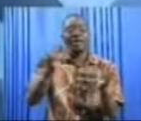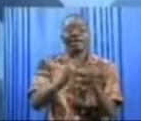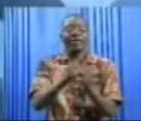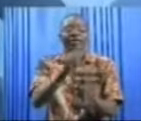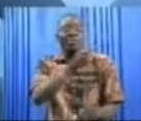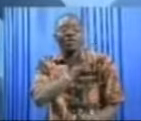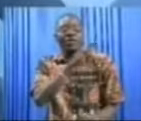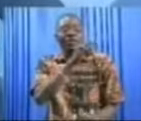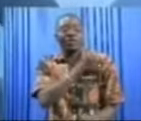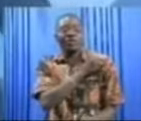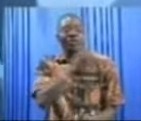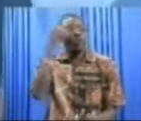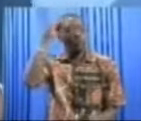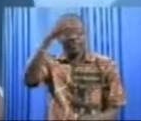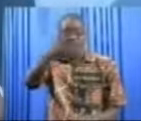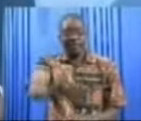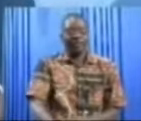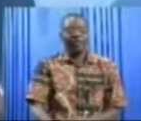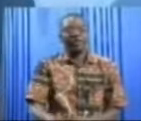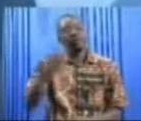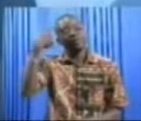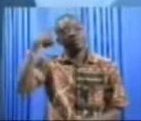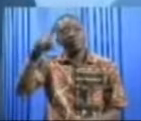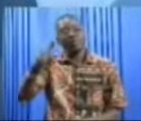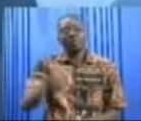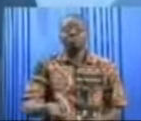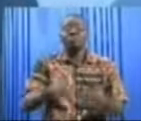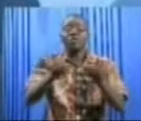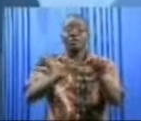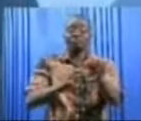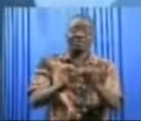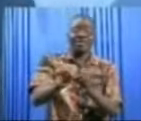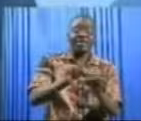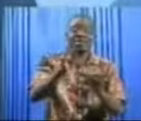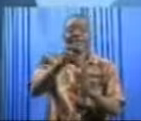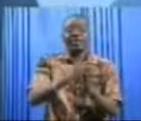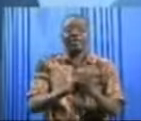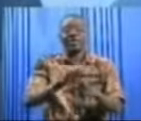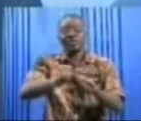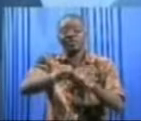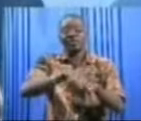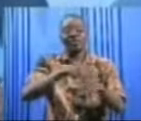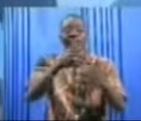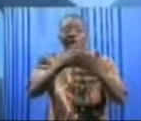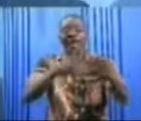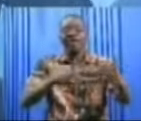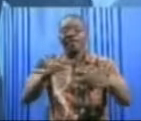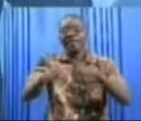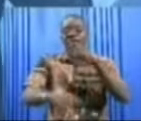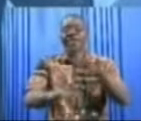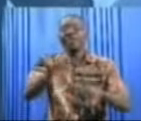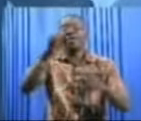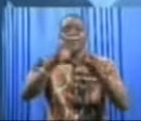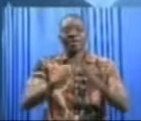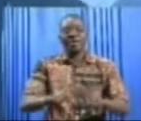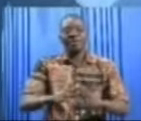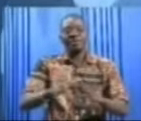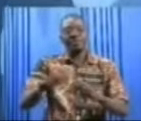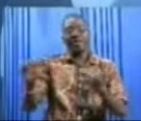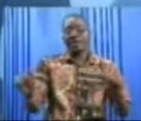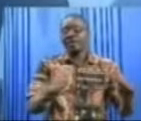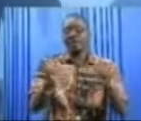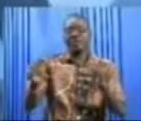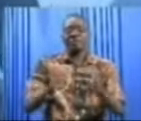là. Avec ses invités pour donner un peu les explications sur l'Aban Match. Les animateurs de la décentralisation